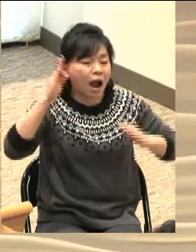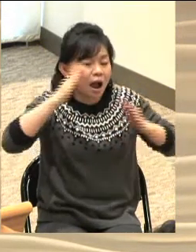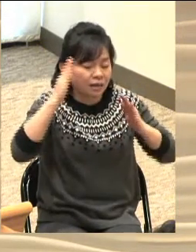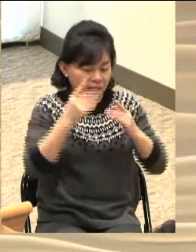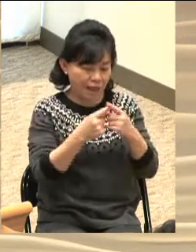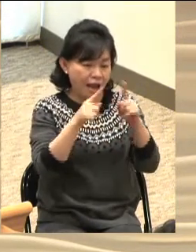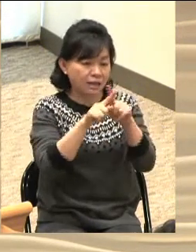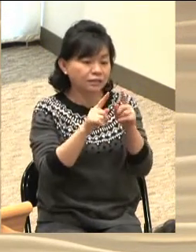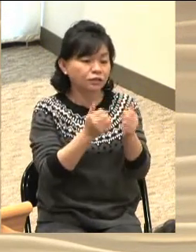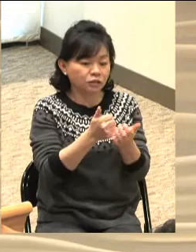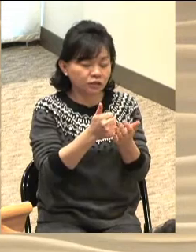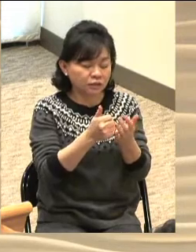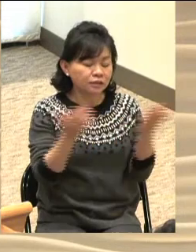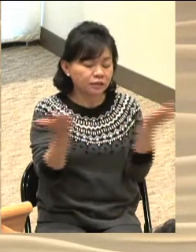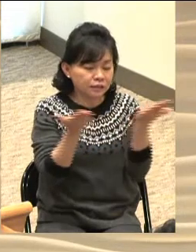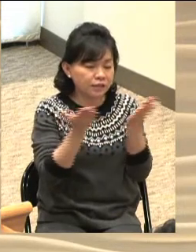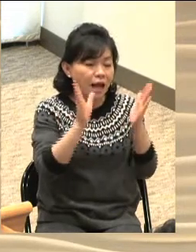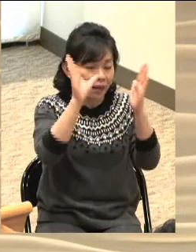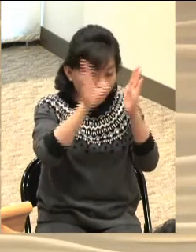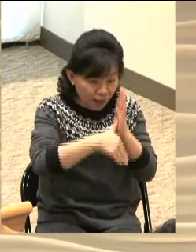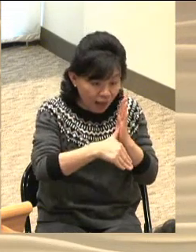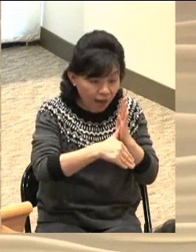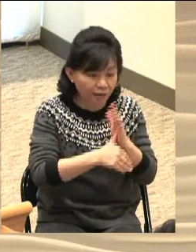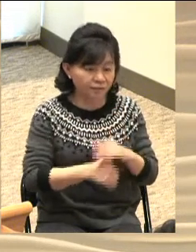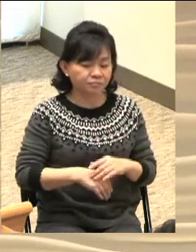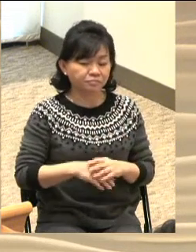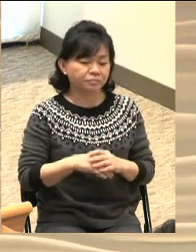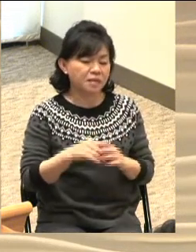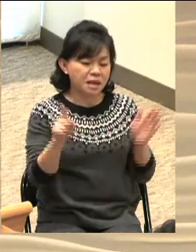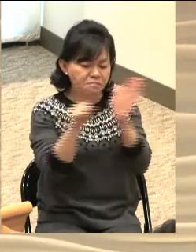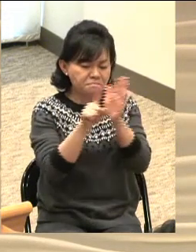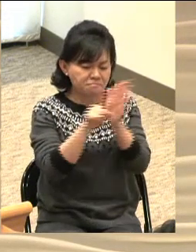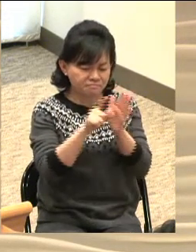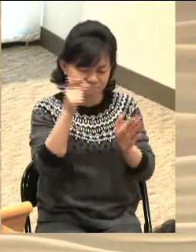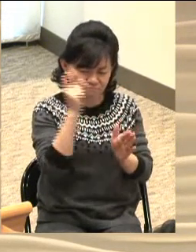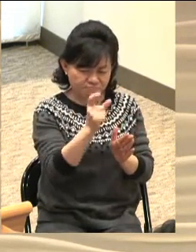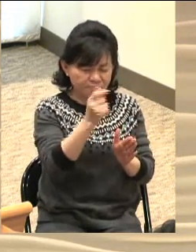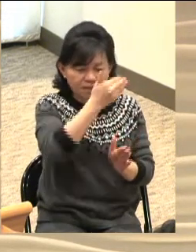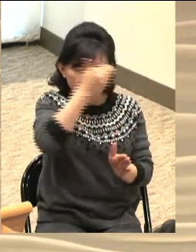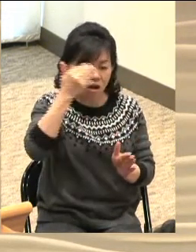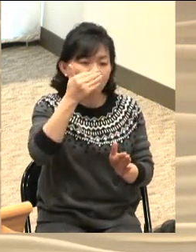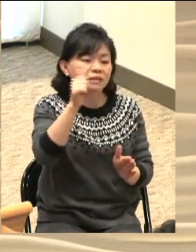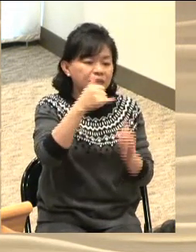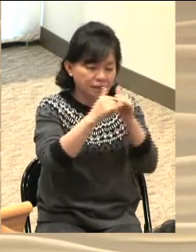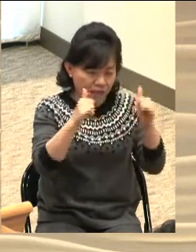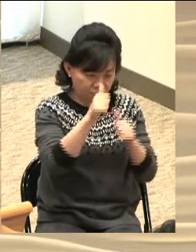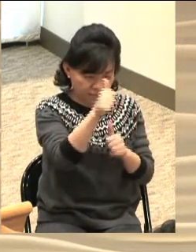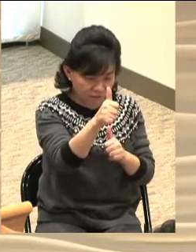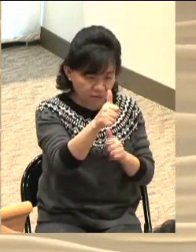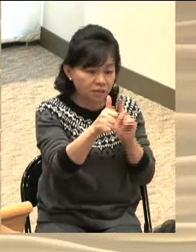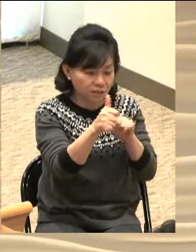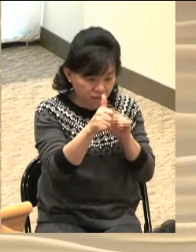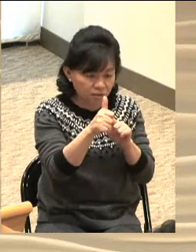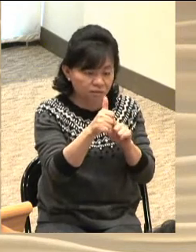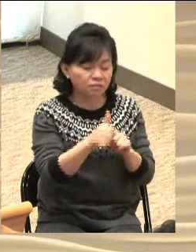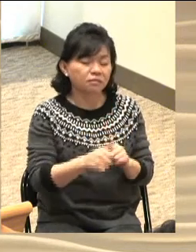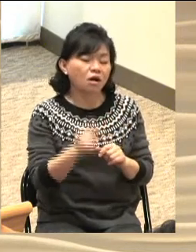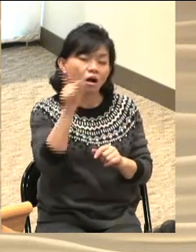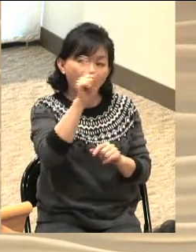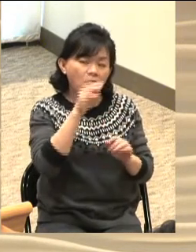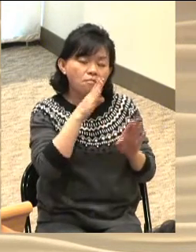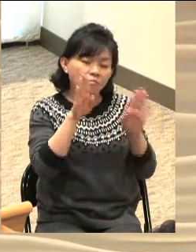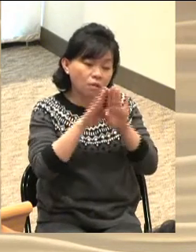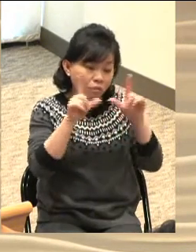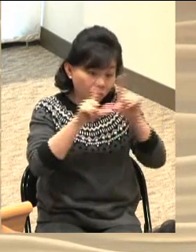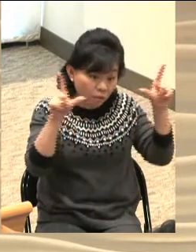일입니다 청년 중에 아주 신실한 형제가 한 사람이 있었는데요 그 형제가 어느 주일에는